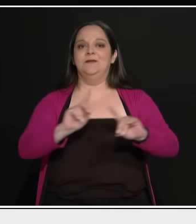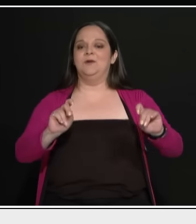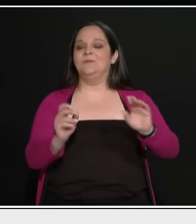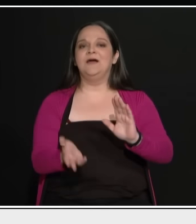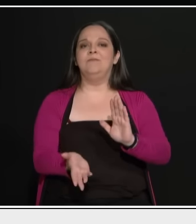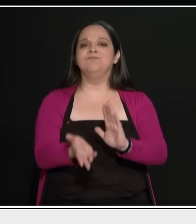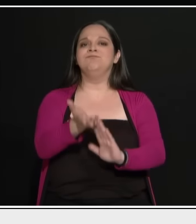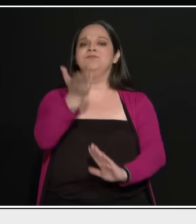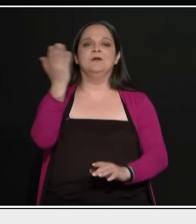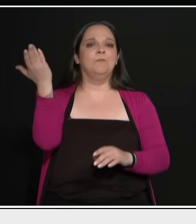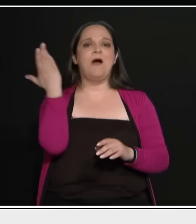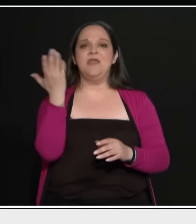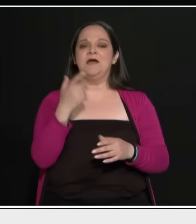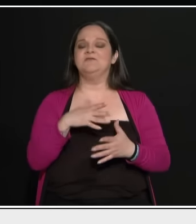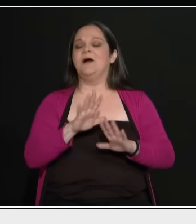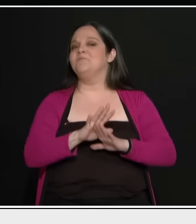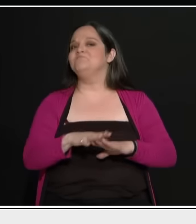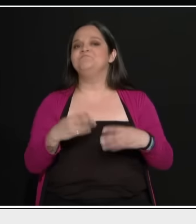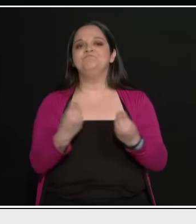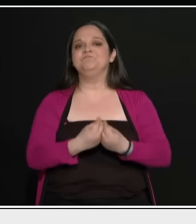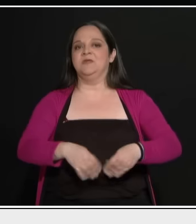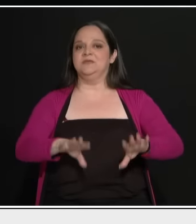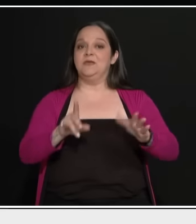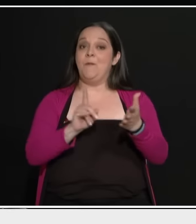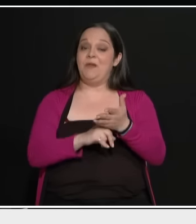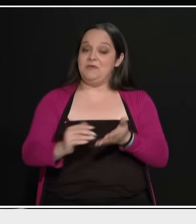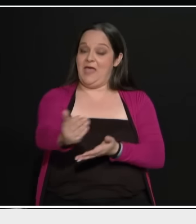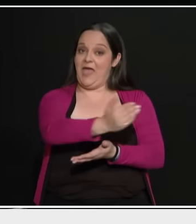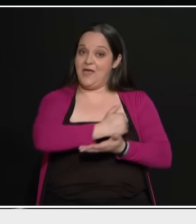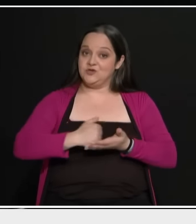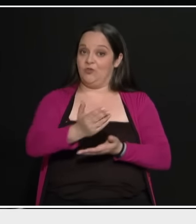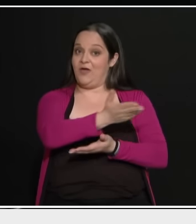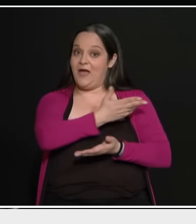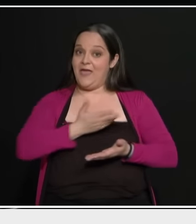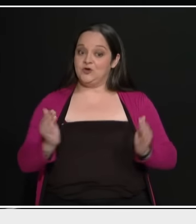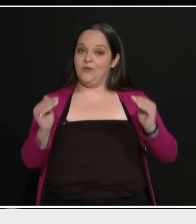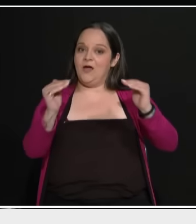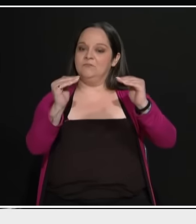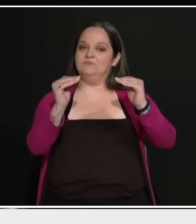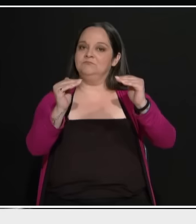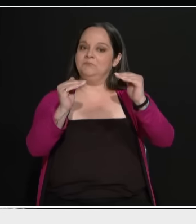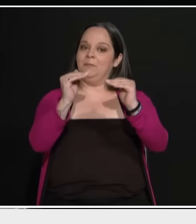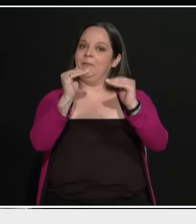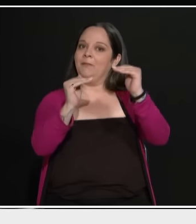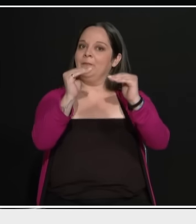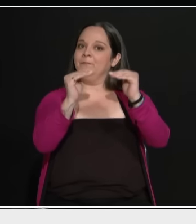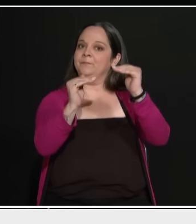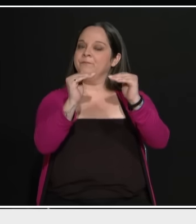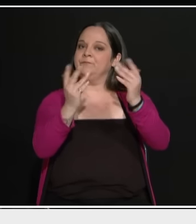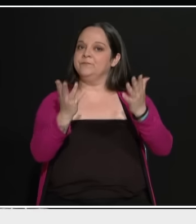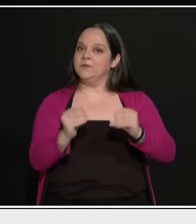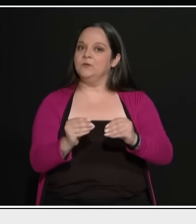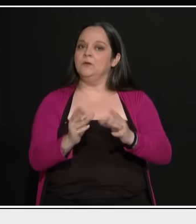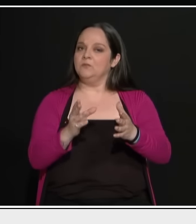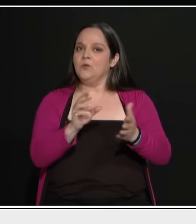να του δώσουμε ένα συσχετισμό με τα έσοδα. Δηλαδή, επί των εσόδων έχεις και εσύ κάτι. Όπως σε μια εταιρεία.